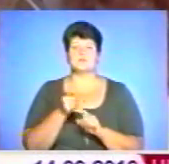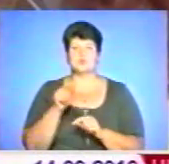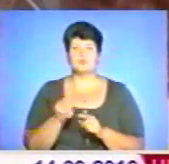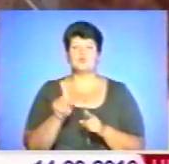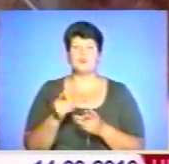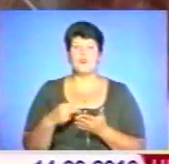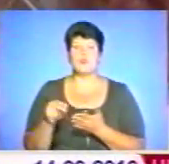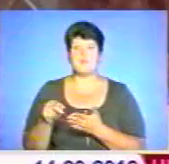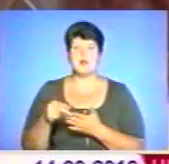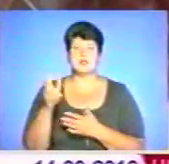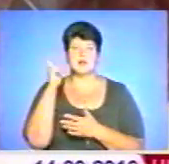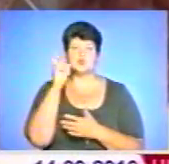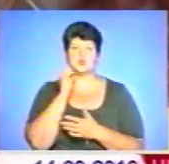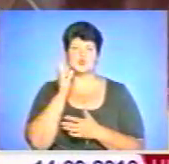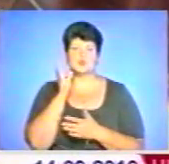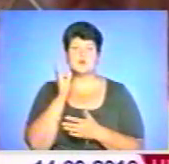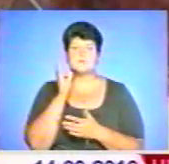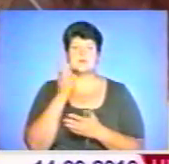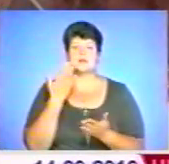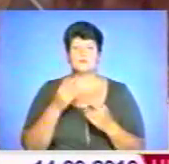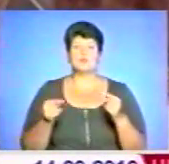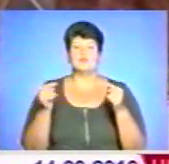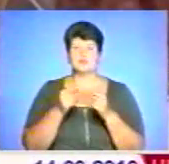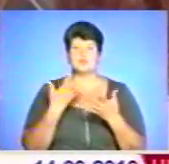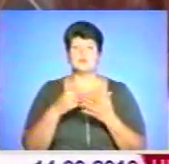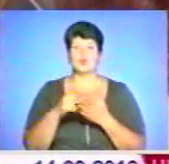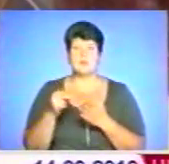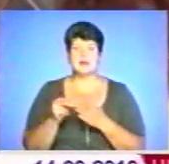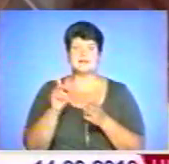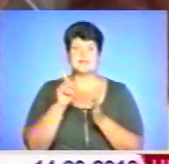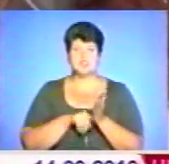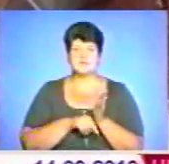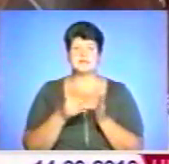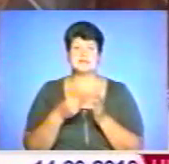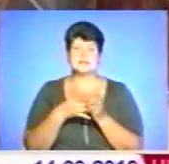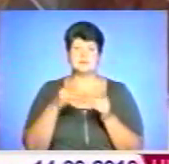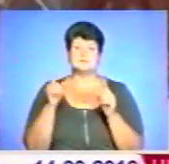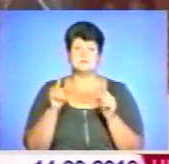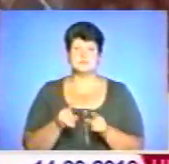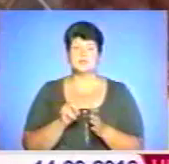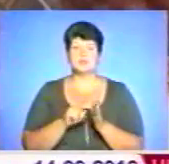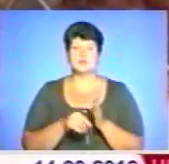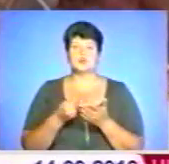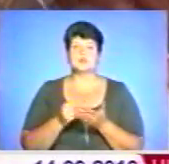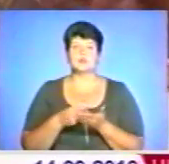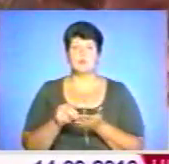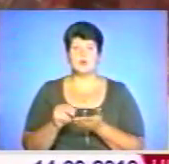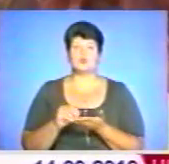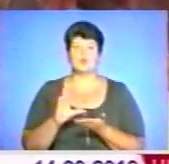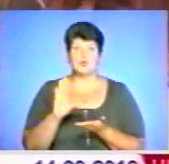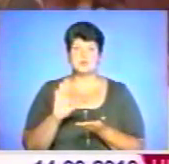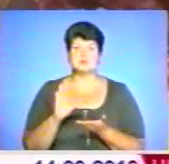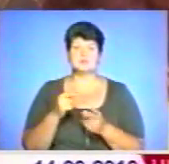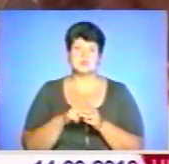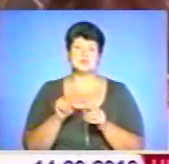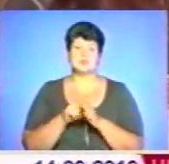закупляється гречка і цукор. Відповідно, якщо вона закупляється дешевше, ціна. І відповідно, якщо буде закупка дорожча, також буде